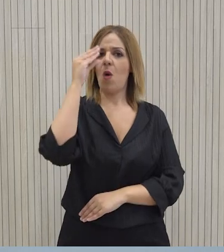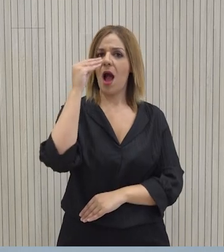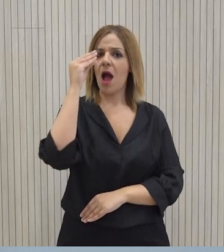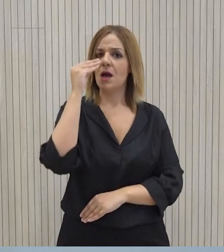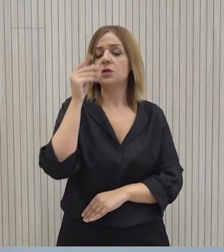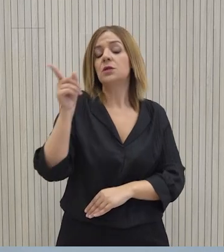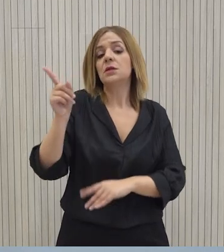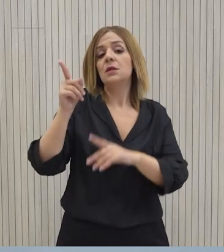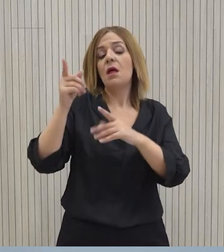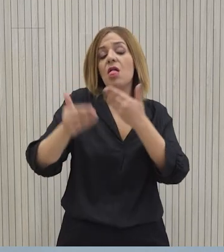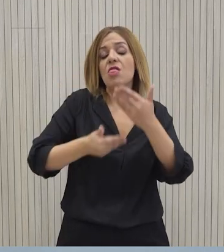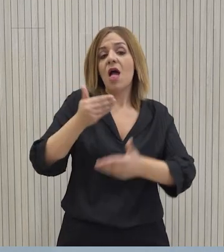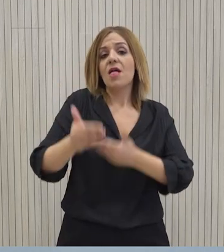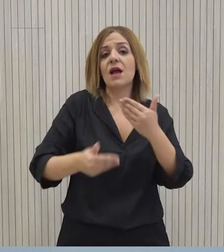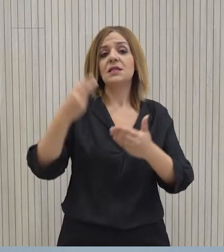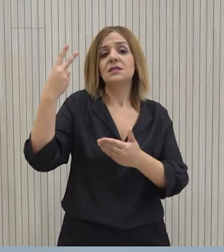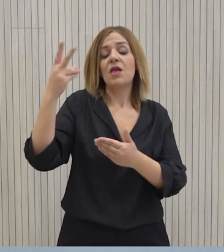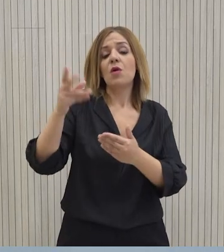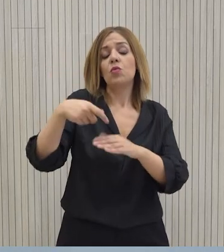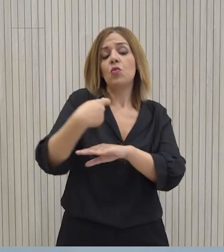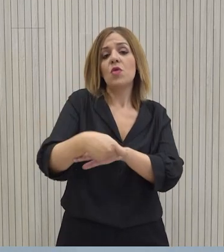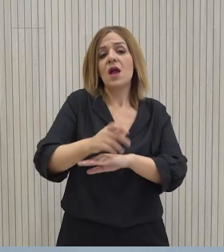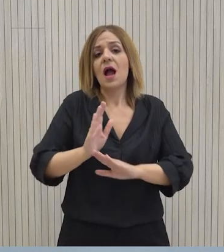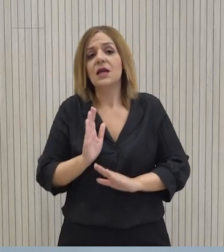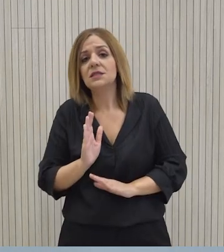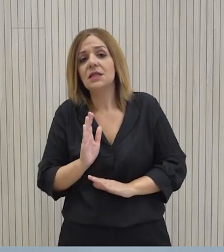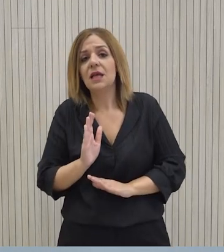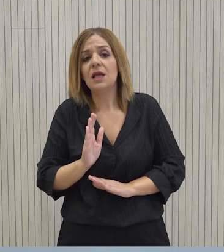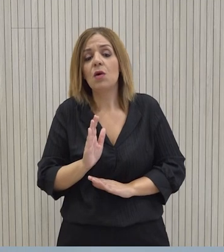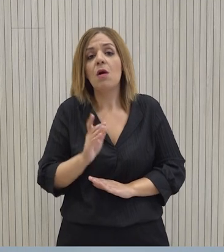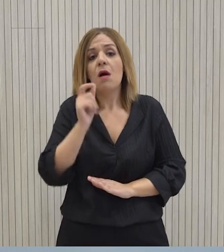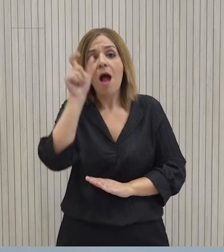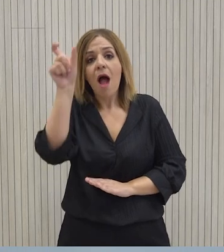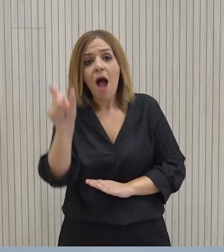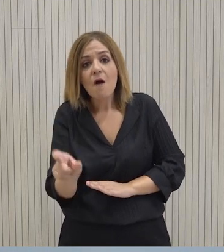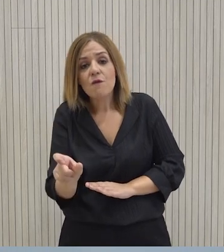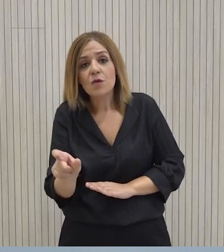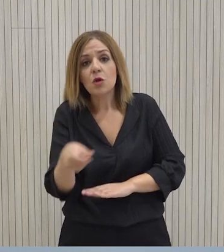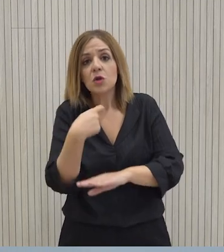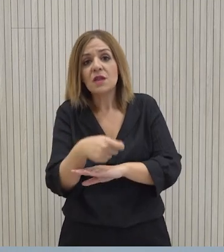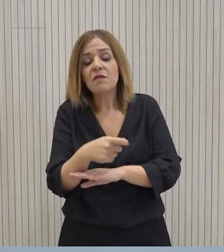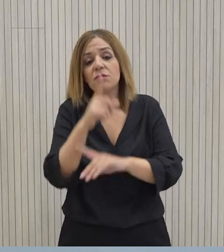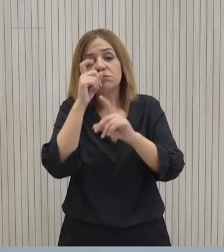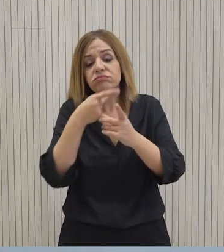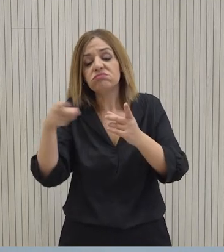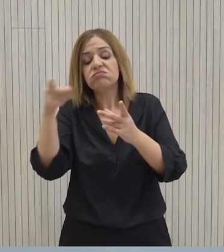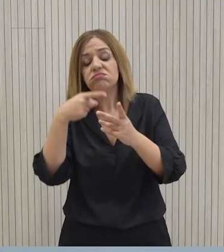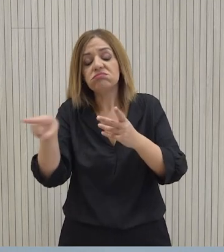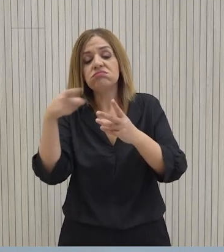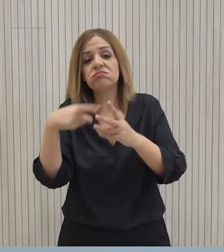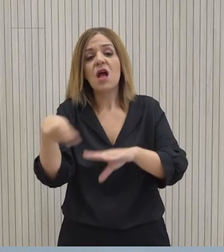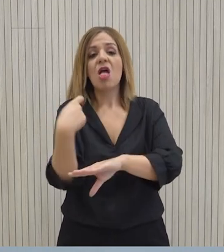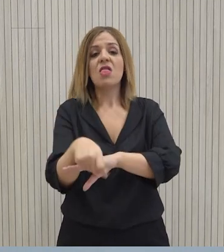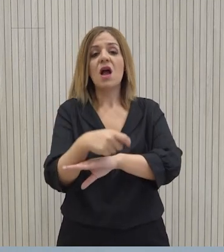Αυτό σύμφωνα με τις διαδικασίες της δικαιοσύνης συνεπάγεται ότι ο ίδιος είναι υπόλογος στους όρους που έχει θέσει το